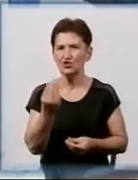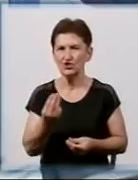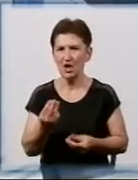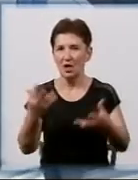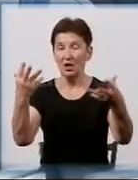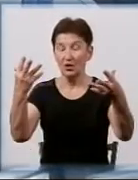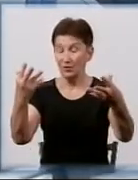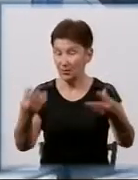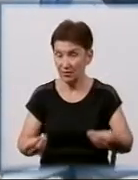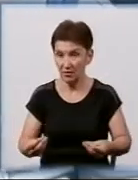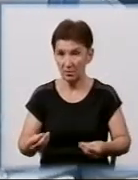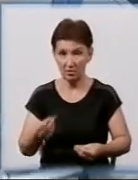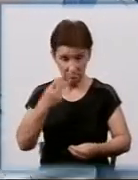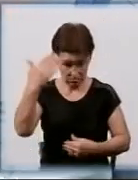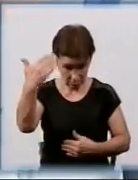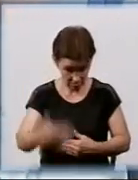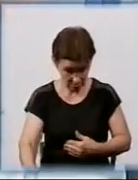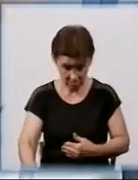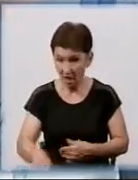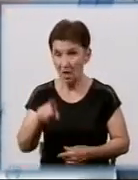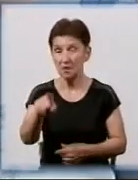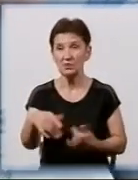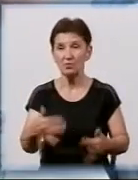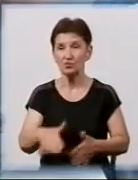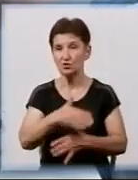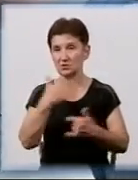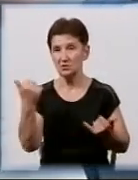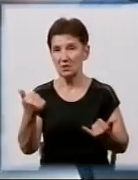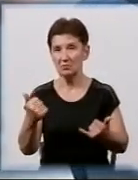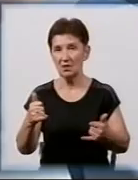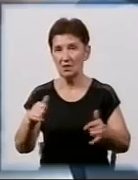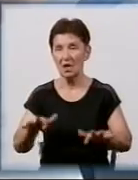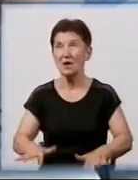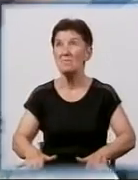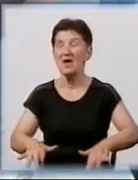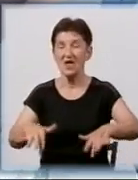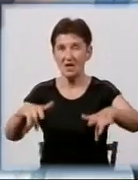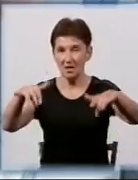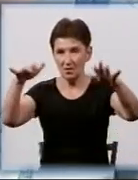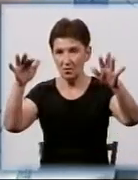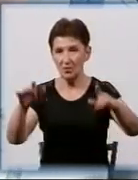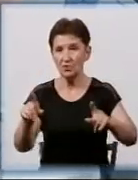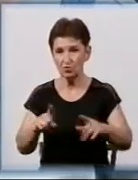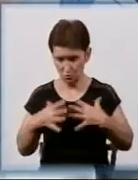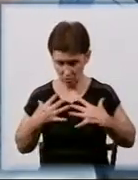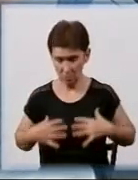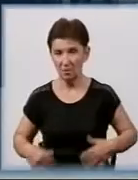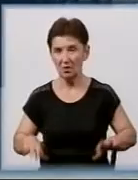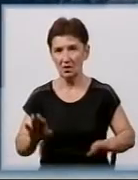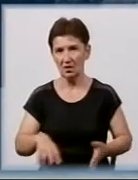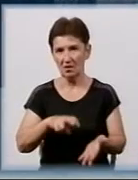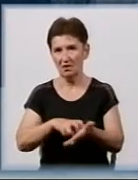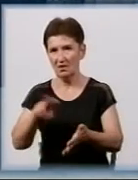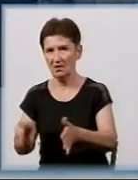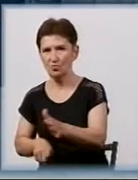немає, квартири немає, стоїть курява страшна, дихати немає чим. Ну, я ж оболон на себе схватила і вискочила.